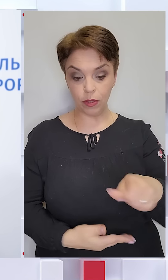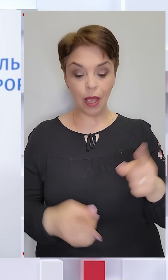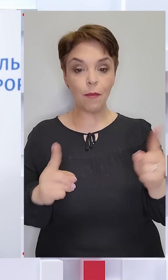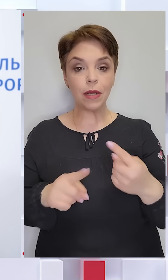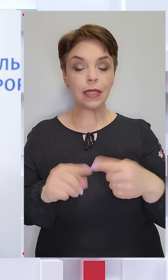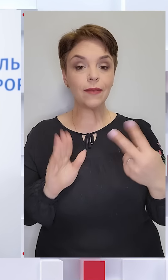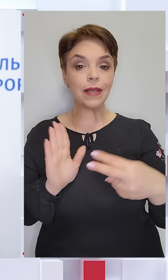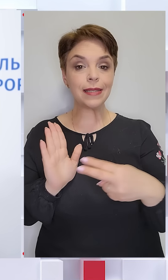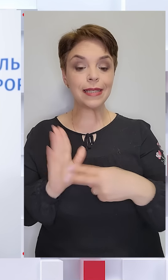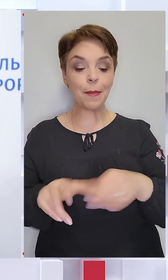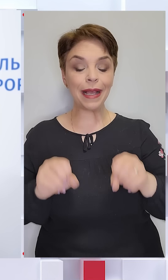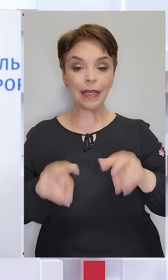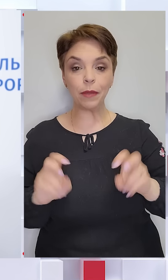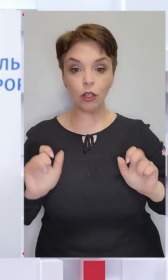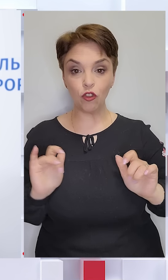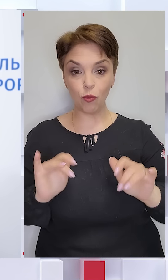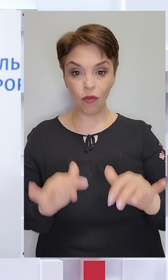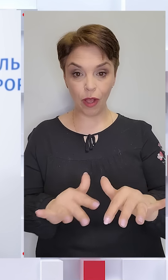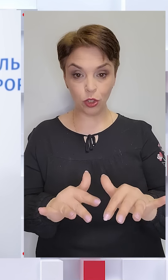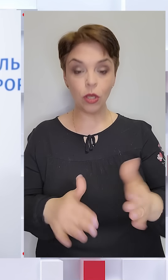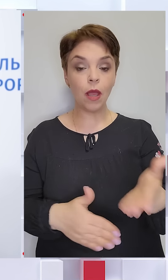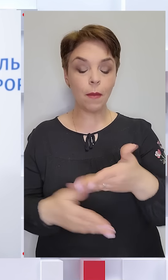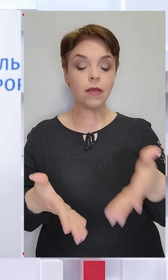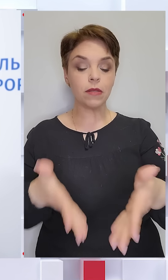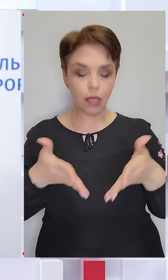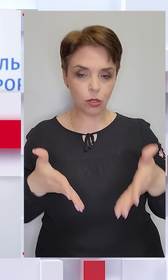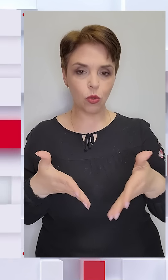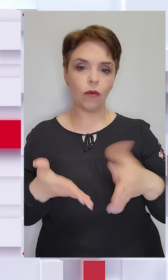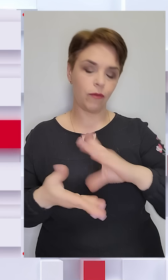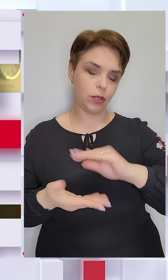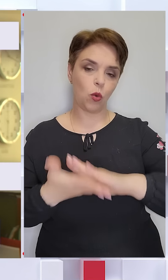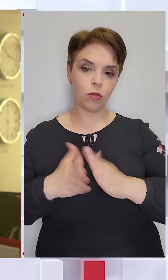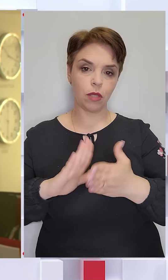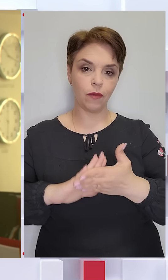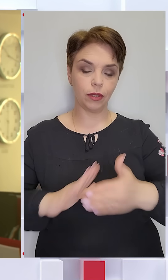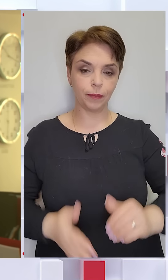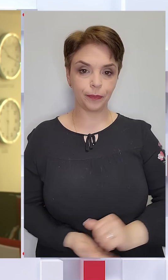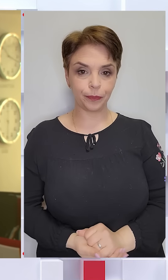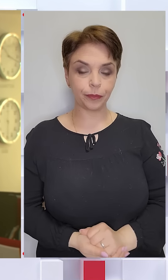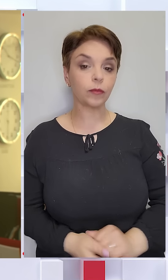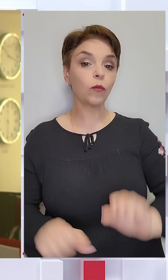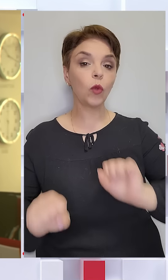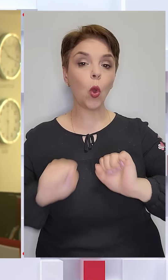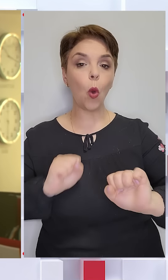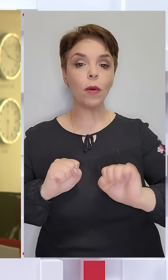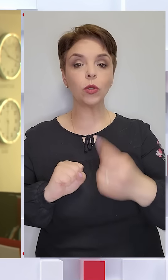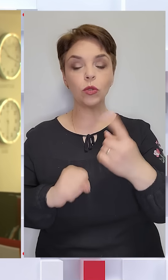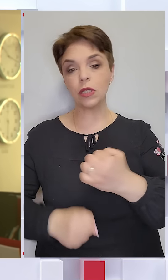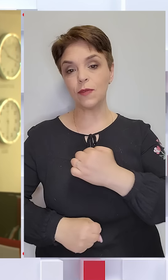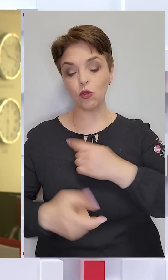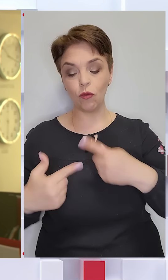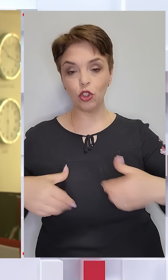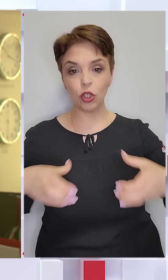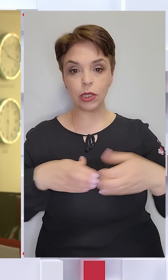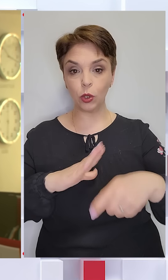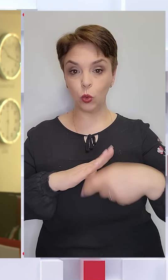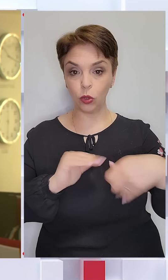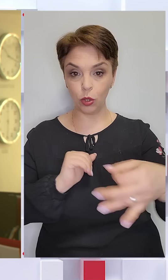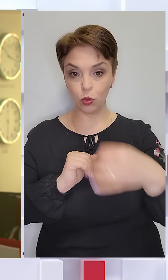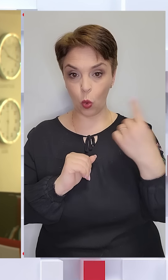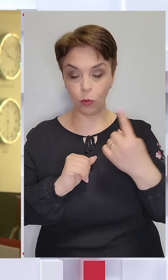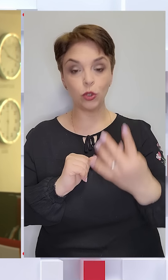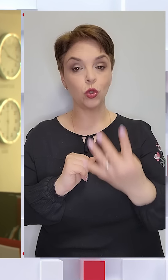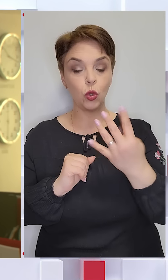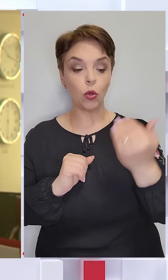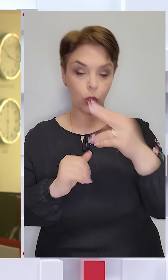межах цих 27 кримінальних проваджень ми з'ясовуємо всі обставини. Командира однієї з військових частин Донеччини